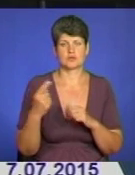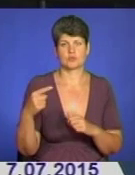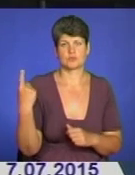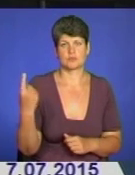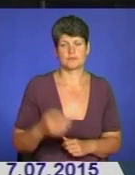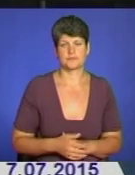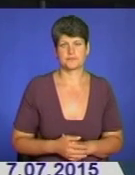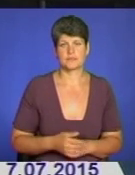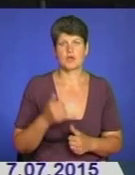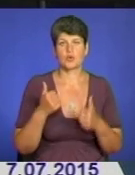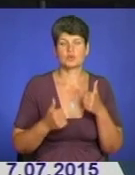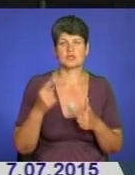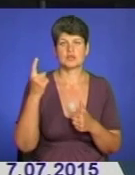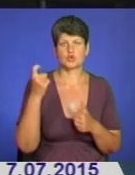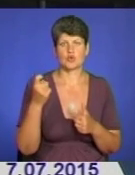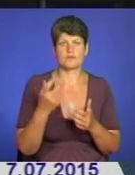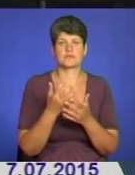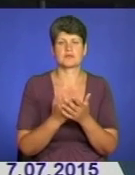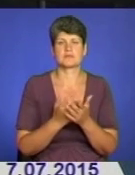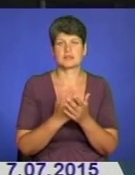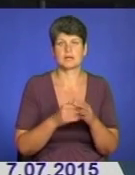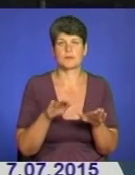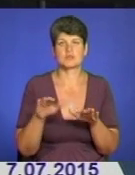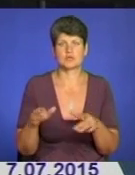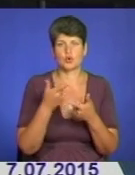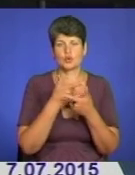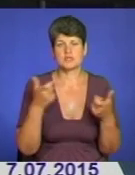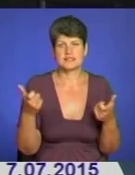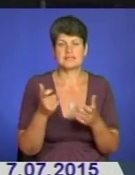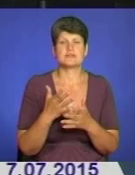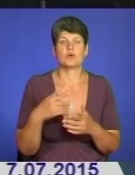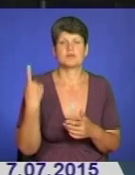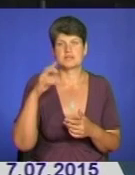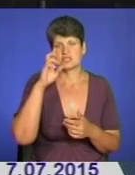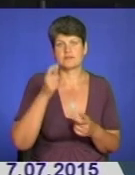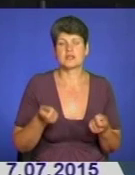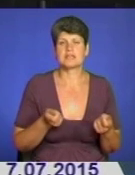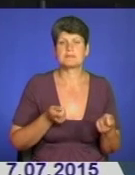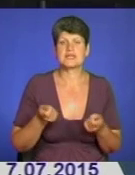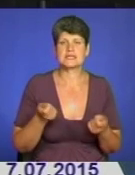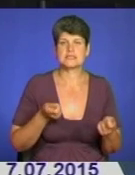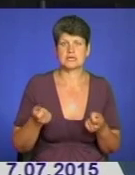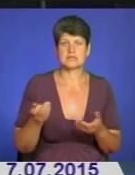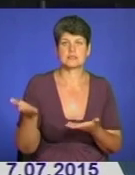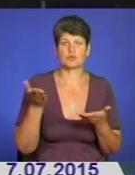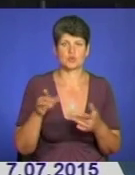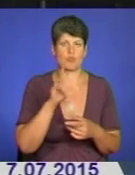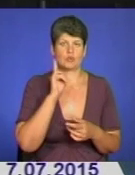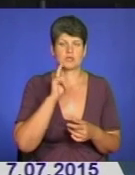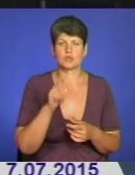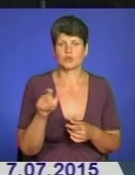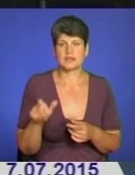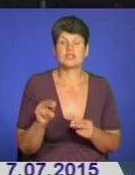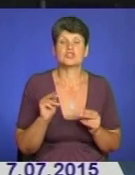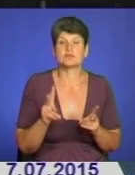Конкурс на 100 вакантних посад оголосили в обласній державній адміністрації. На роботу запрошують молодих, креативних, освічених людей. Чим